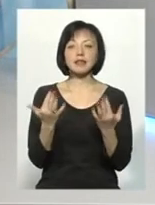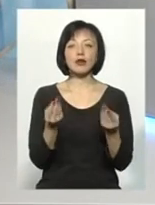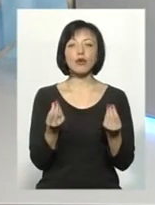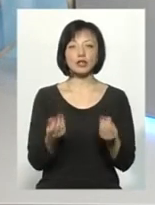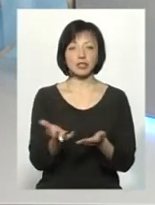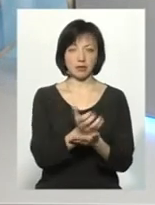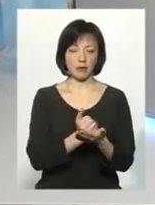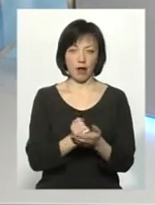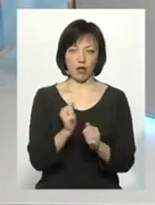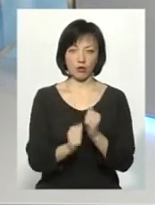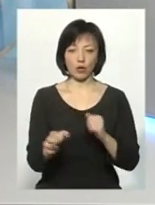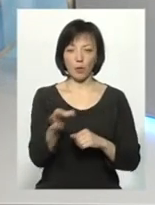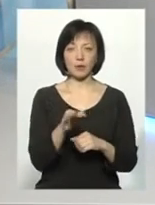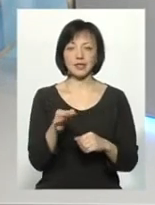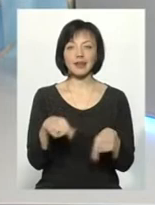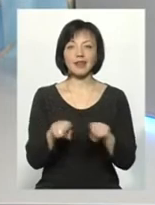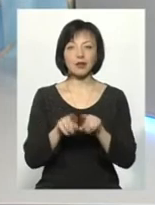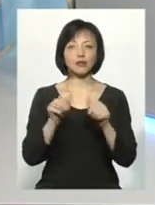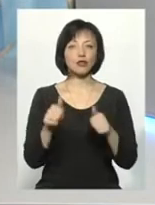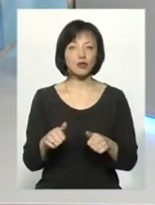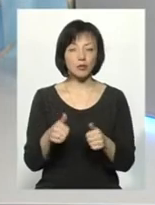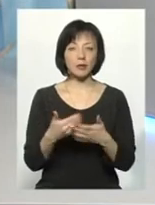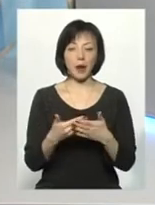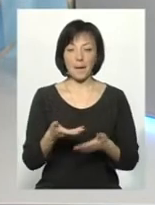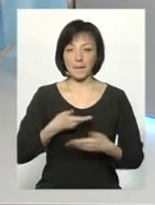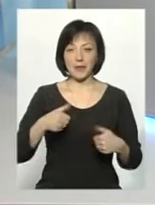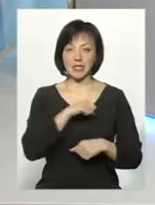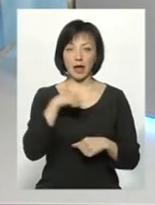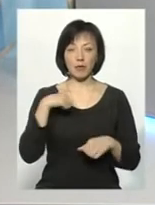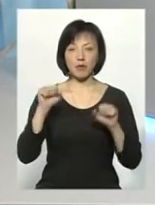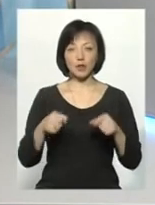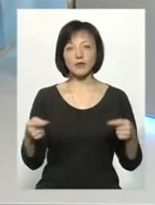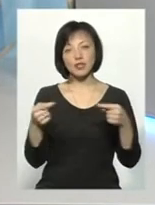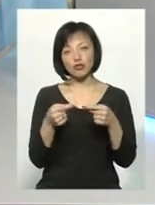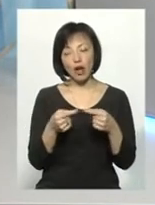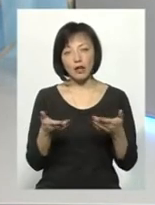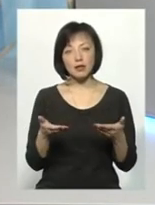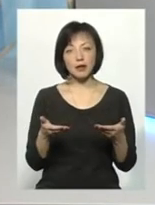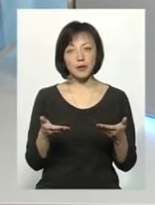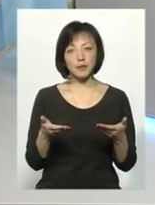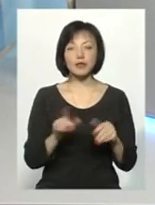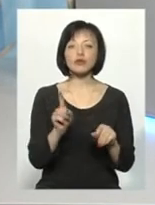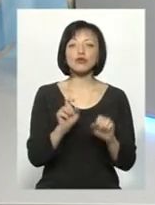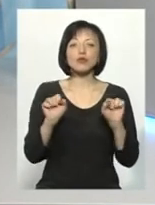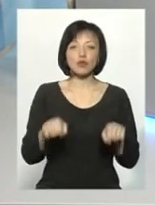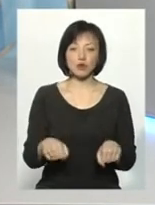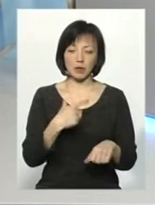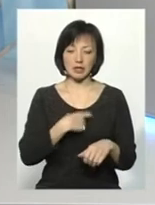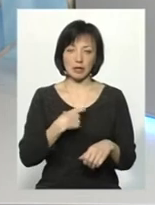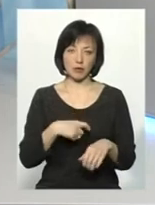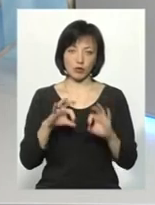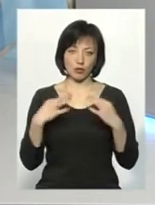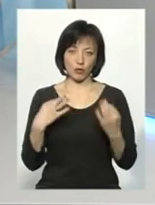коштів зібрала кожна область. Таким чином, ми самі можемо визначати, що ми зможемо для себе